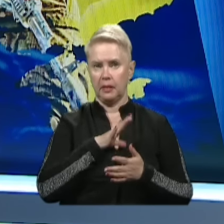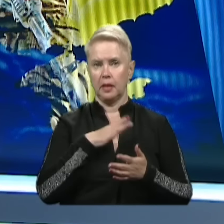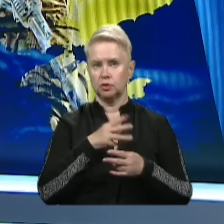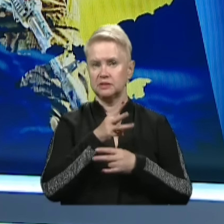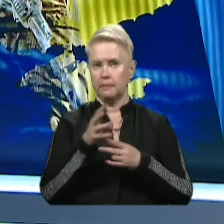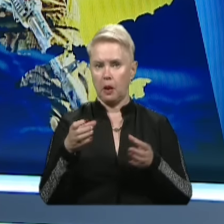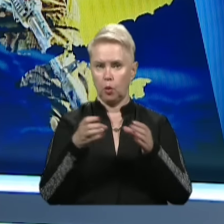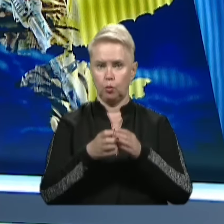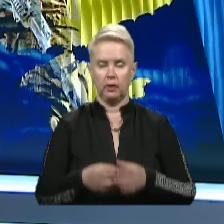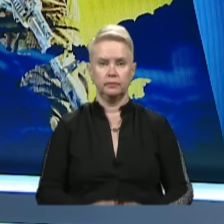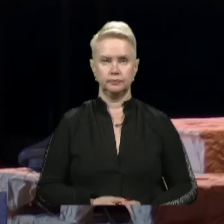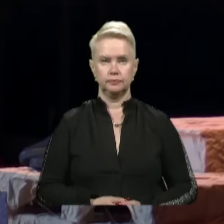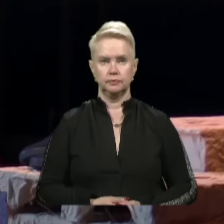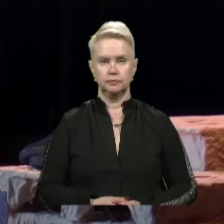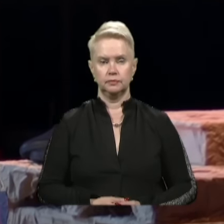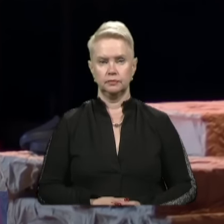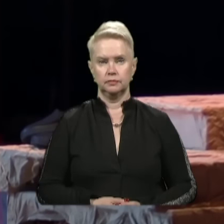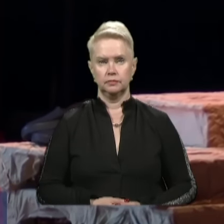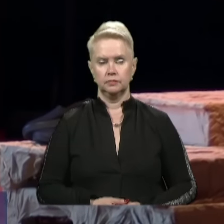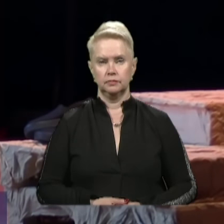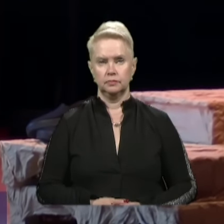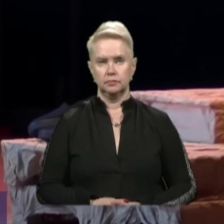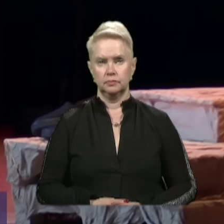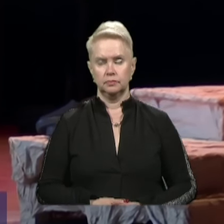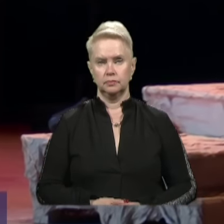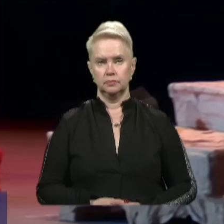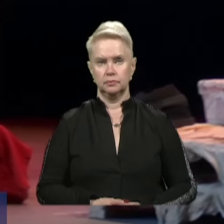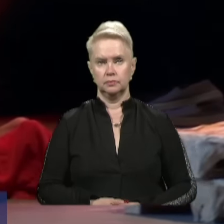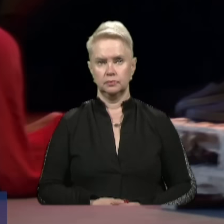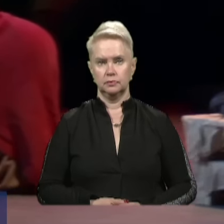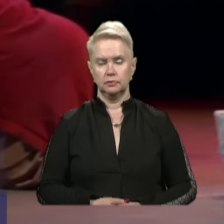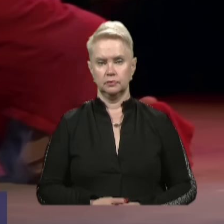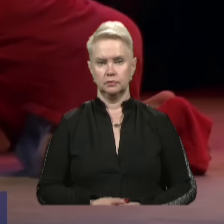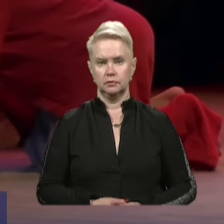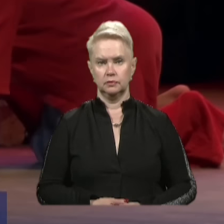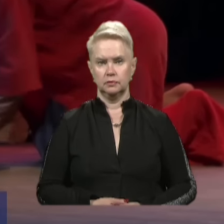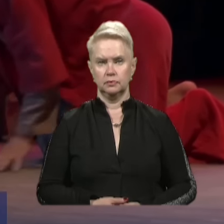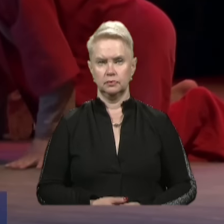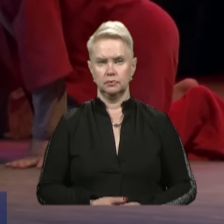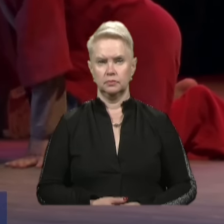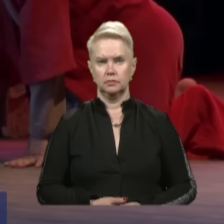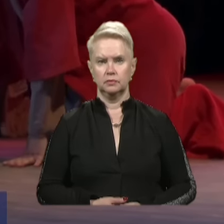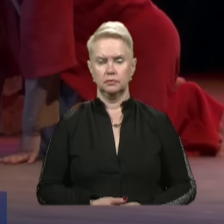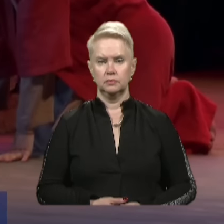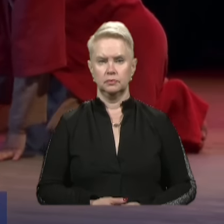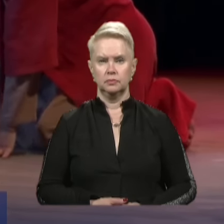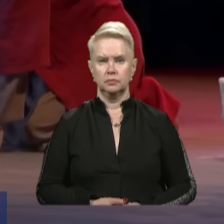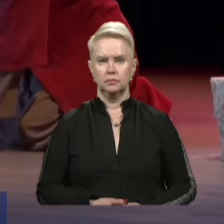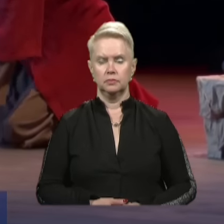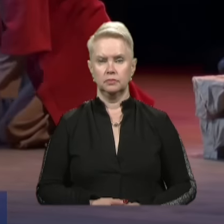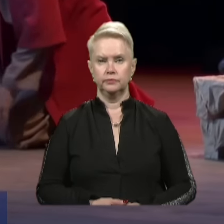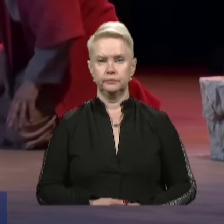знімальна група. Побачив я, як страждає народний у нас у Дениска.